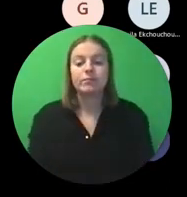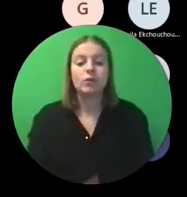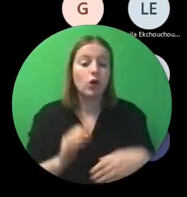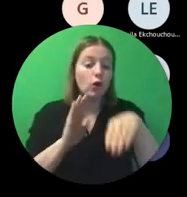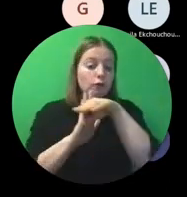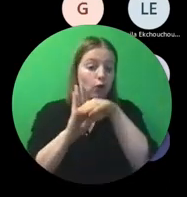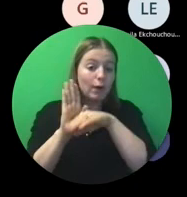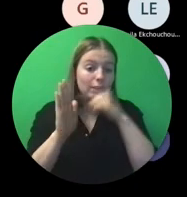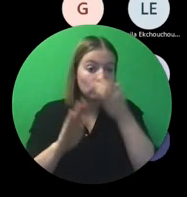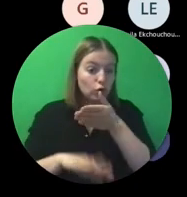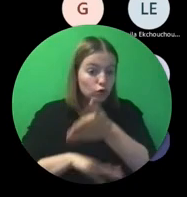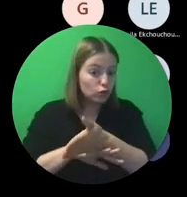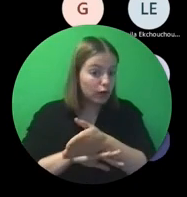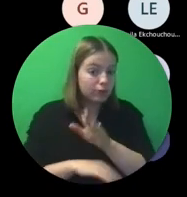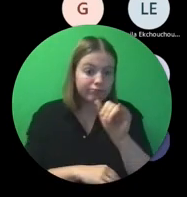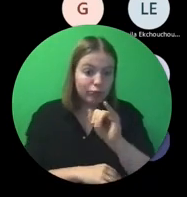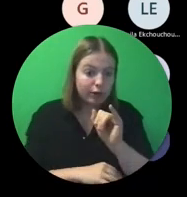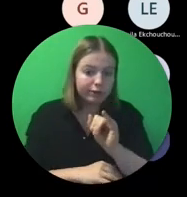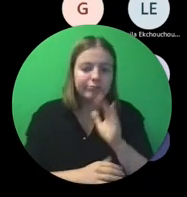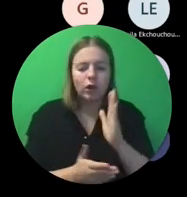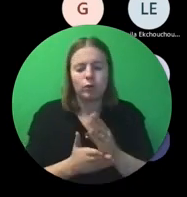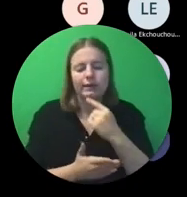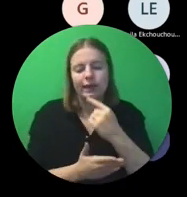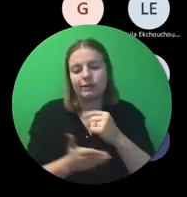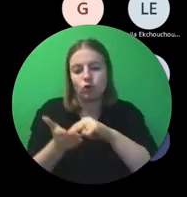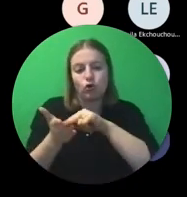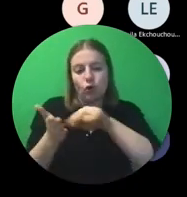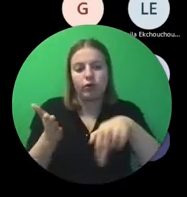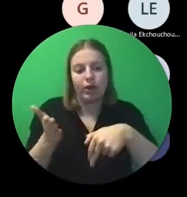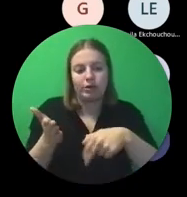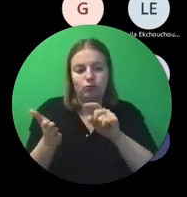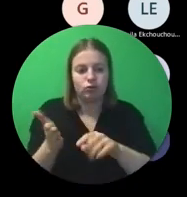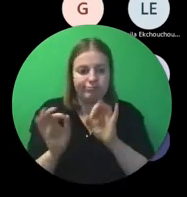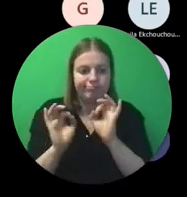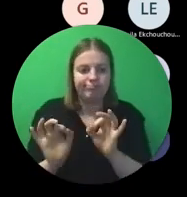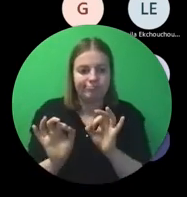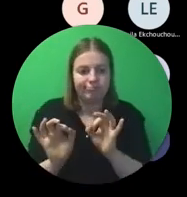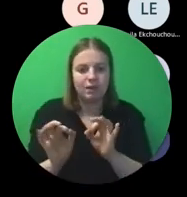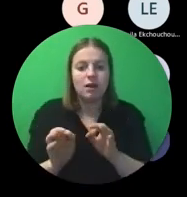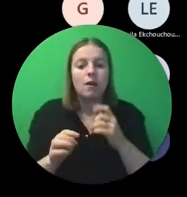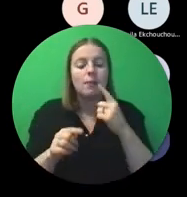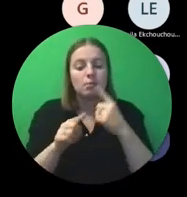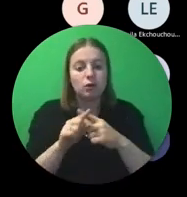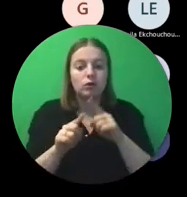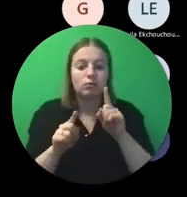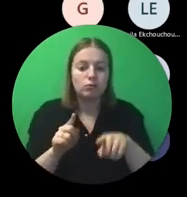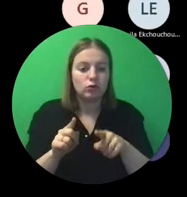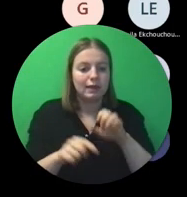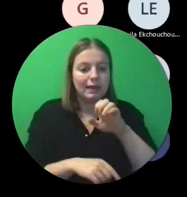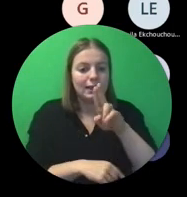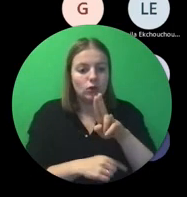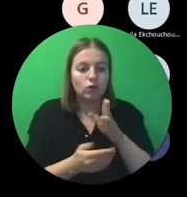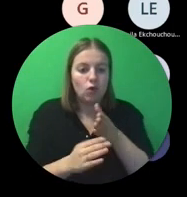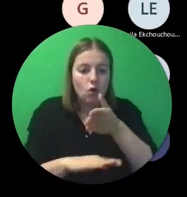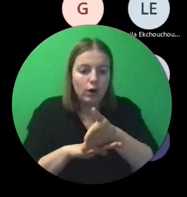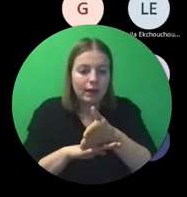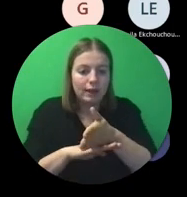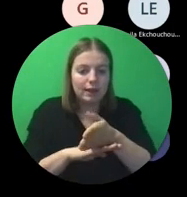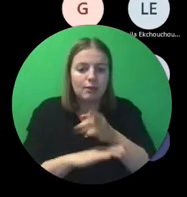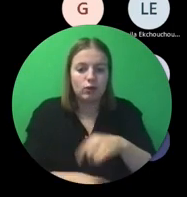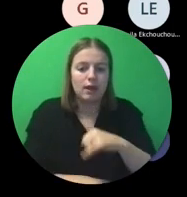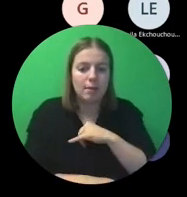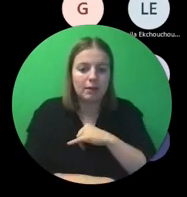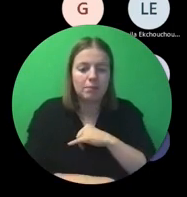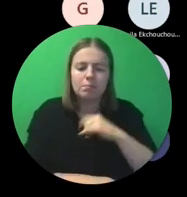Voorwaarden voor toegang. Zoals gezegd, dat contract getekend is. Maar ook dat je een geldige EU-login hebt.